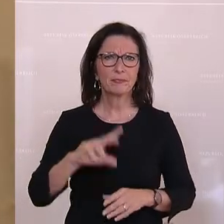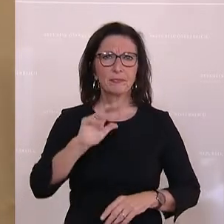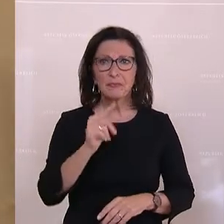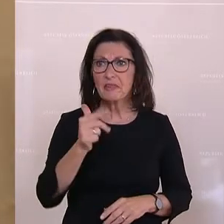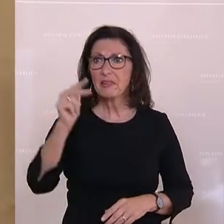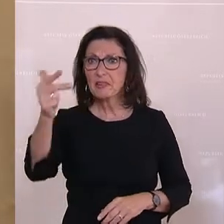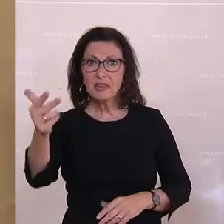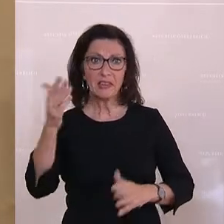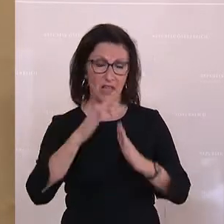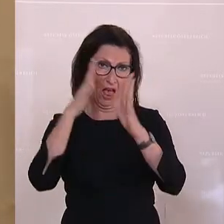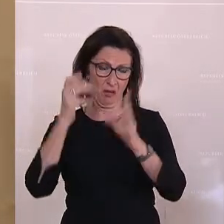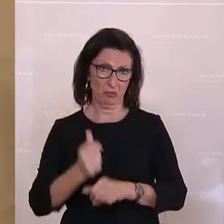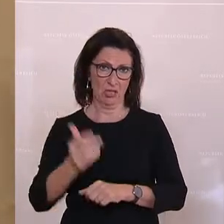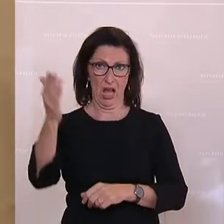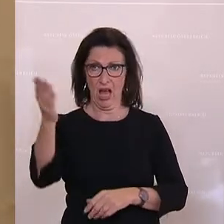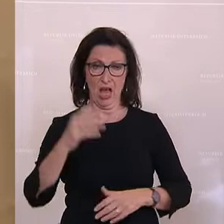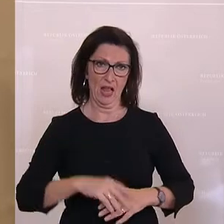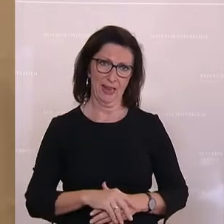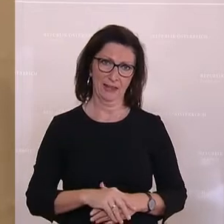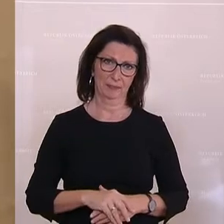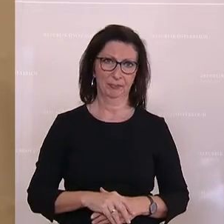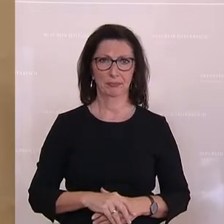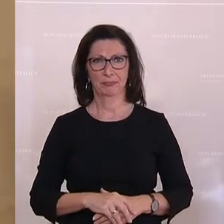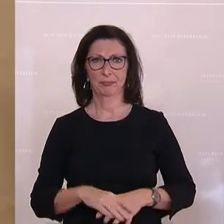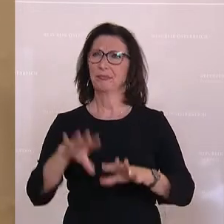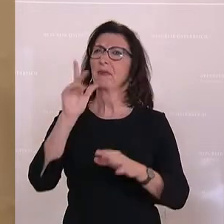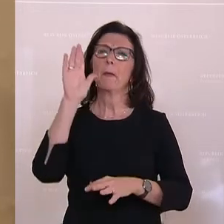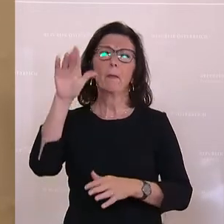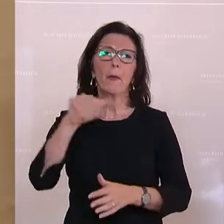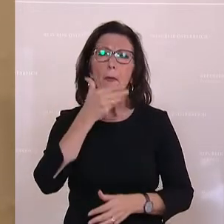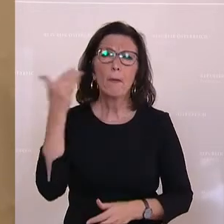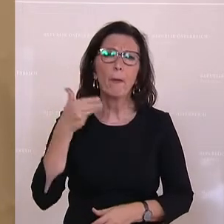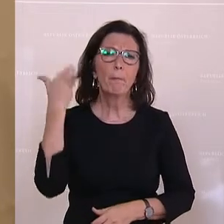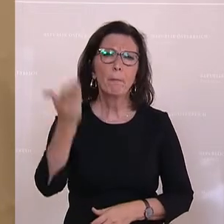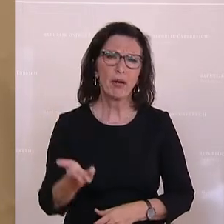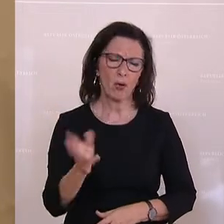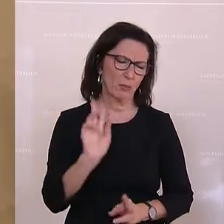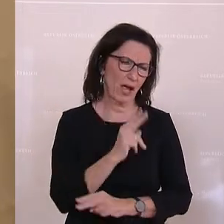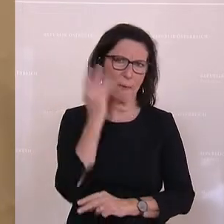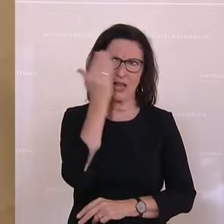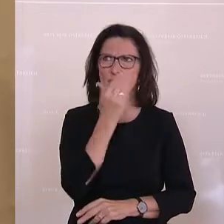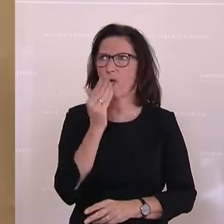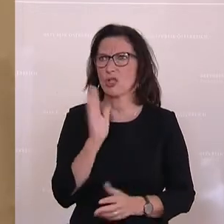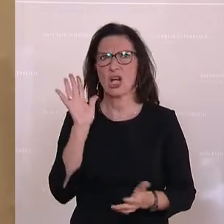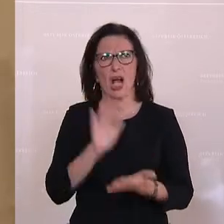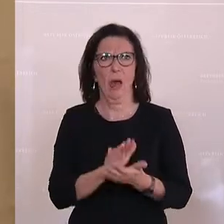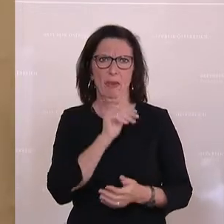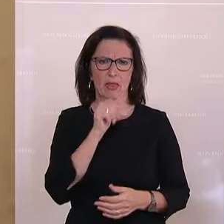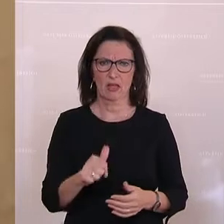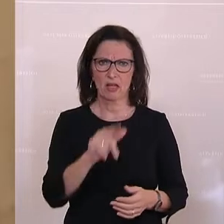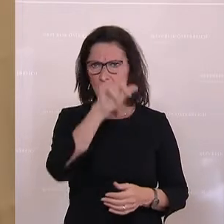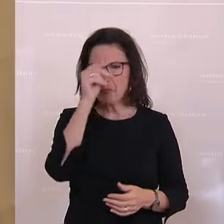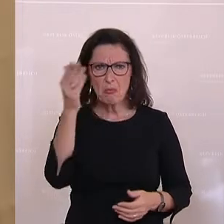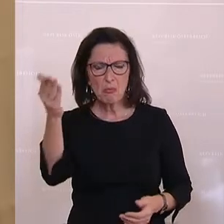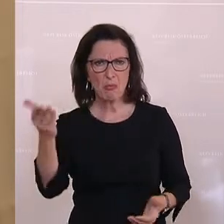da nicht auszuschließen, da das nicht möglich war, Kolleginnen und Kollegen, kann ich mir überhaupt nicht vorstellen, weil das sind ja Menschen, die